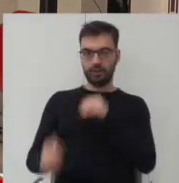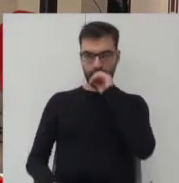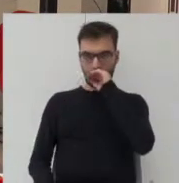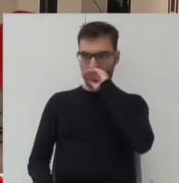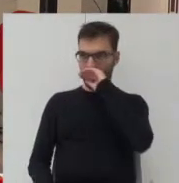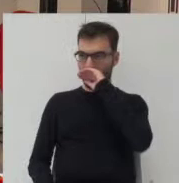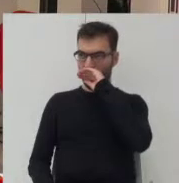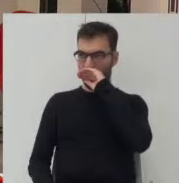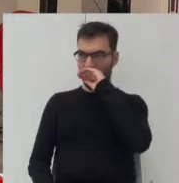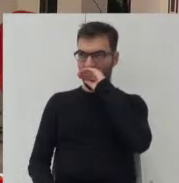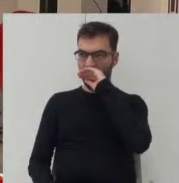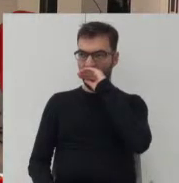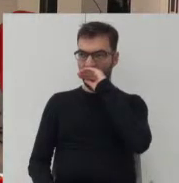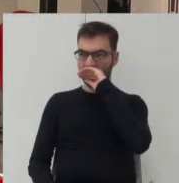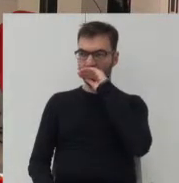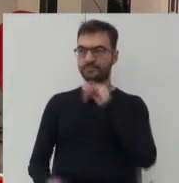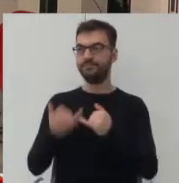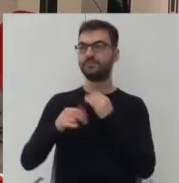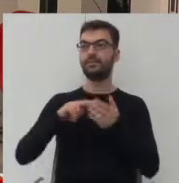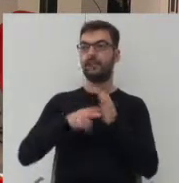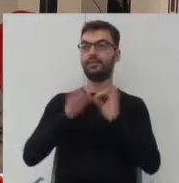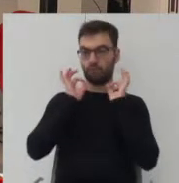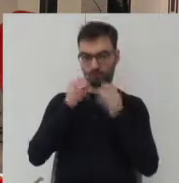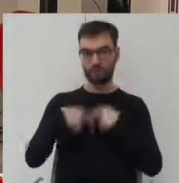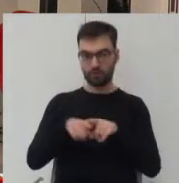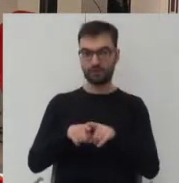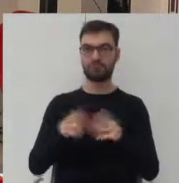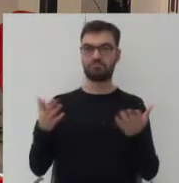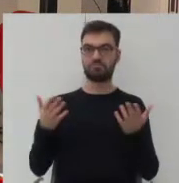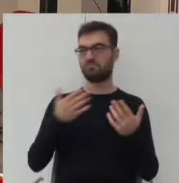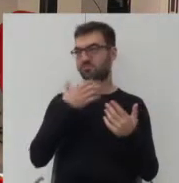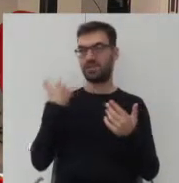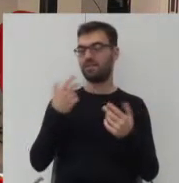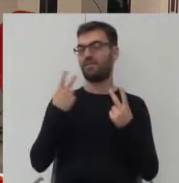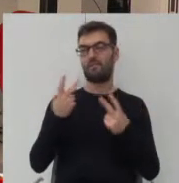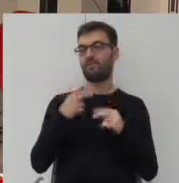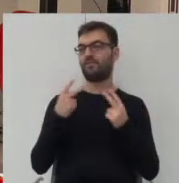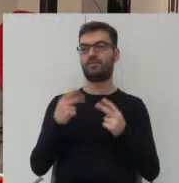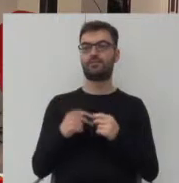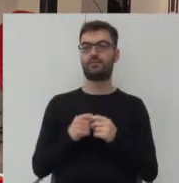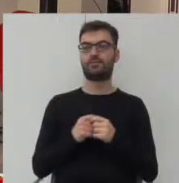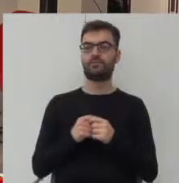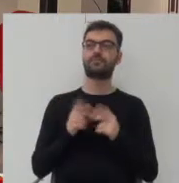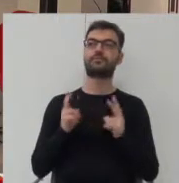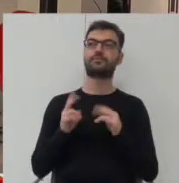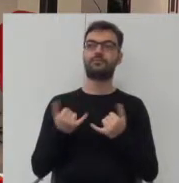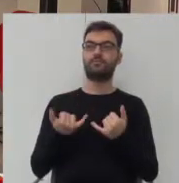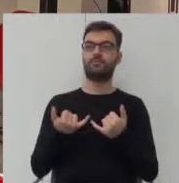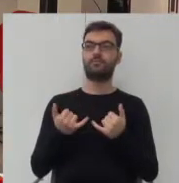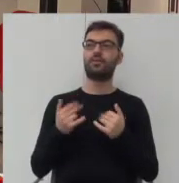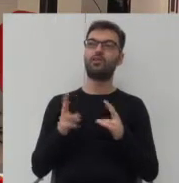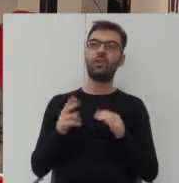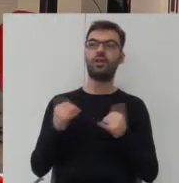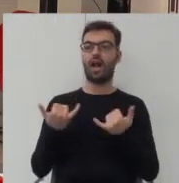ten plan jest dobrze zrobiony, to nie ma już praktycznie żadnego znaczenia, kto i jak to będzie